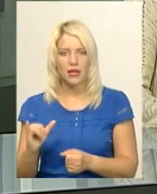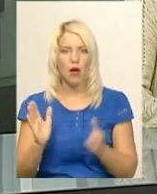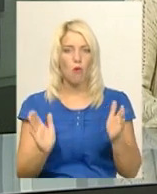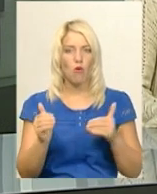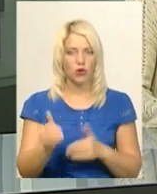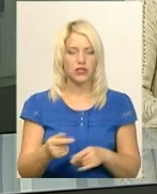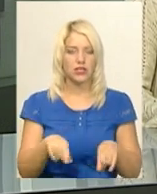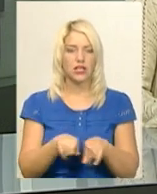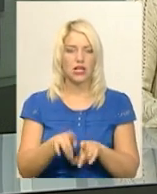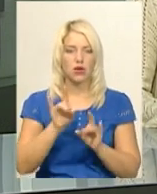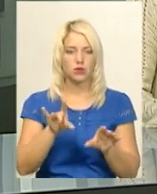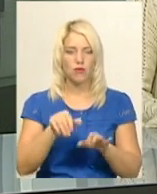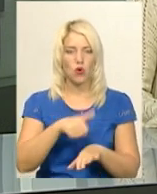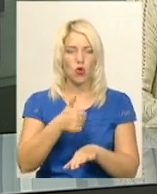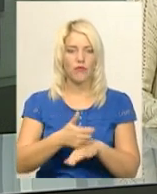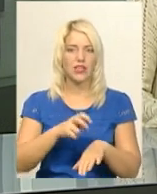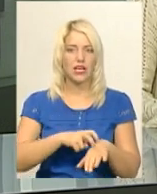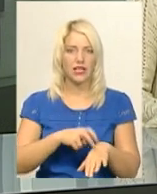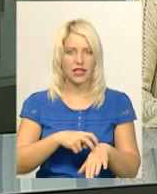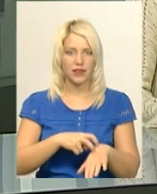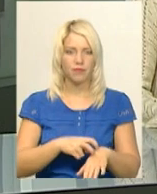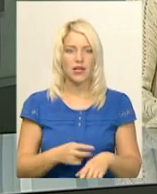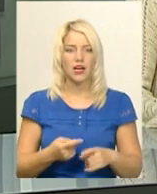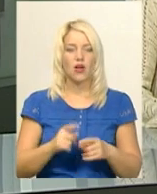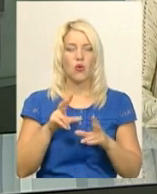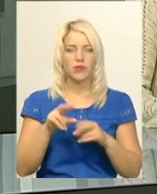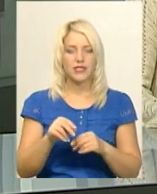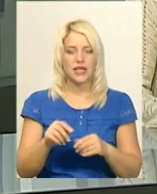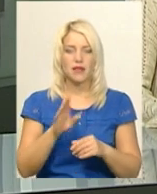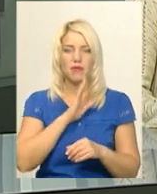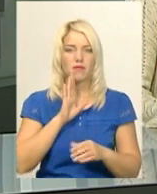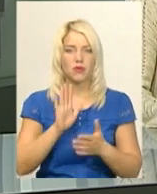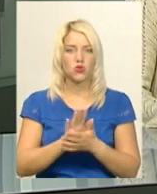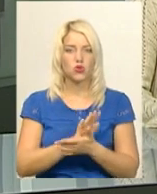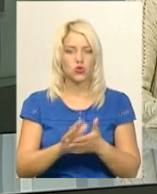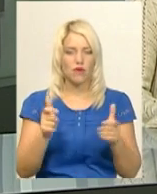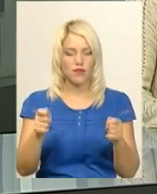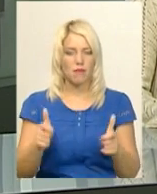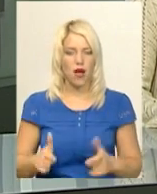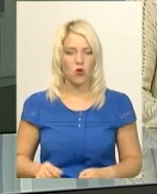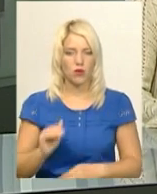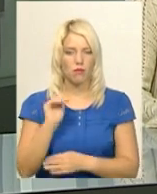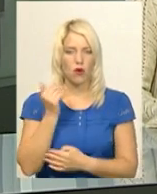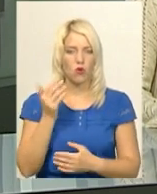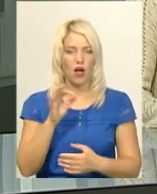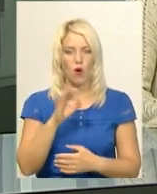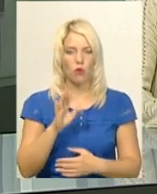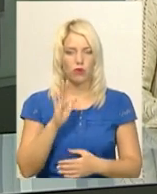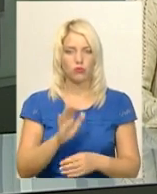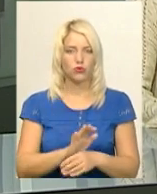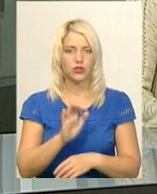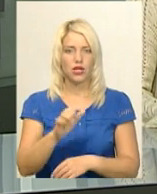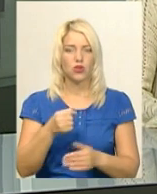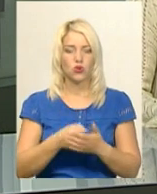нам сьогодні розповів головний лікар медзакоду Андрій Ропатан. Обіцяні матерям безкоштовні пакунки малюка в облесне дійдуть до 10